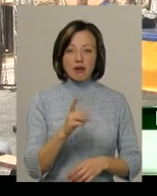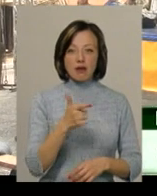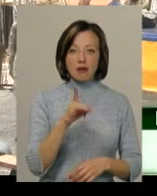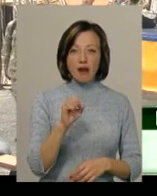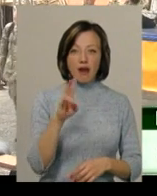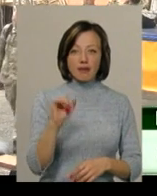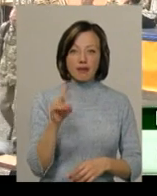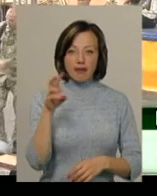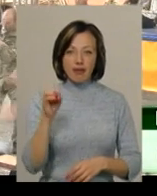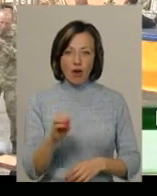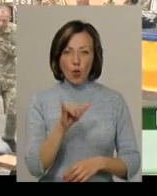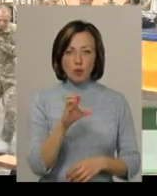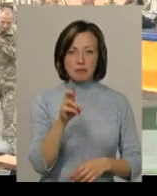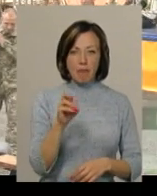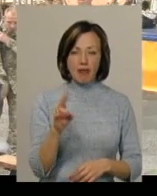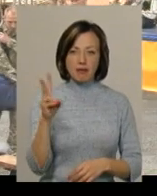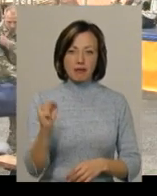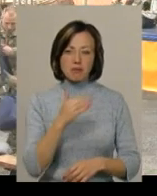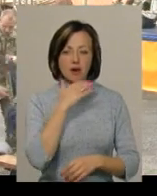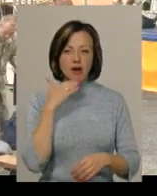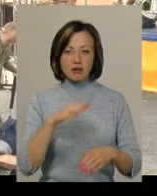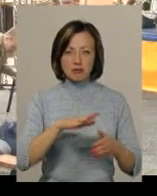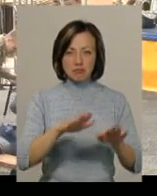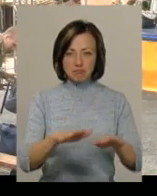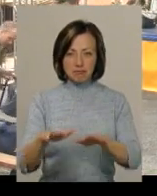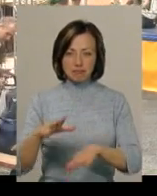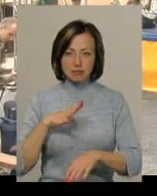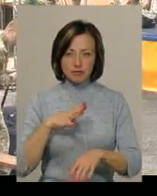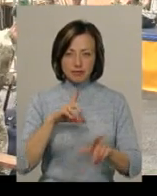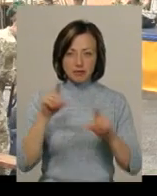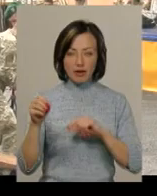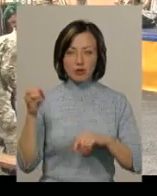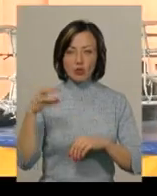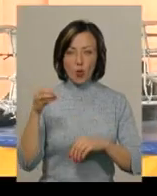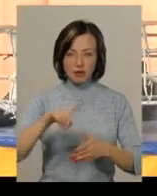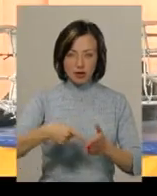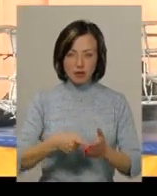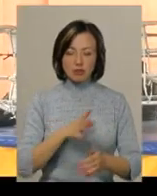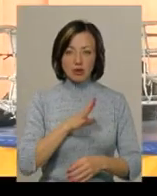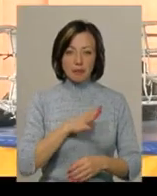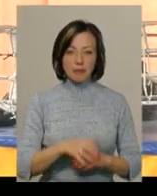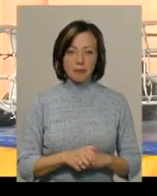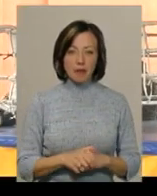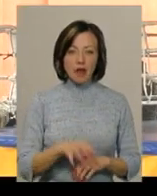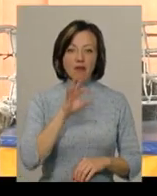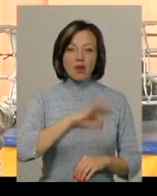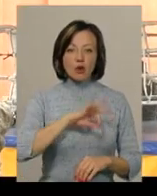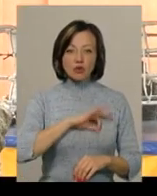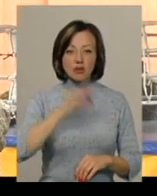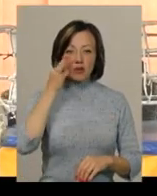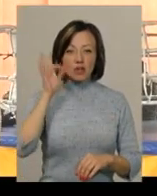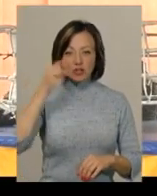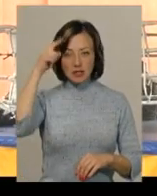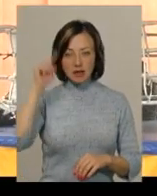Успенка, і там дуже багато було місця, сонечне було. Використовувати ті навички і ті